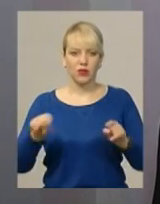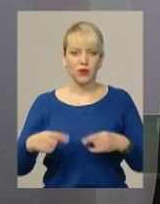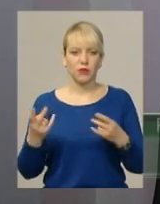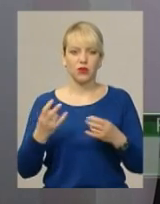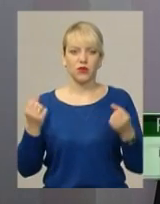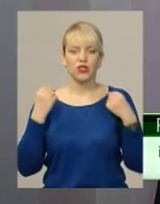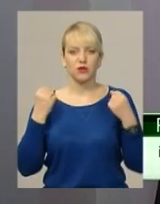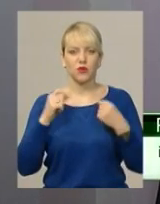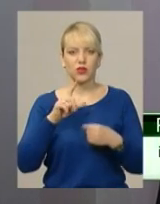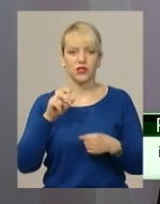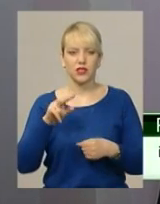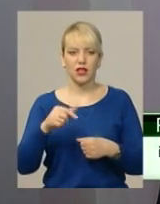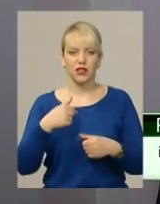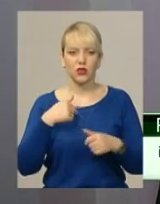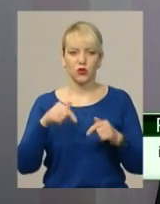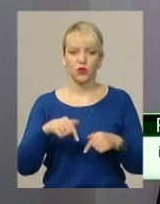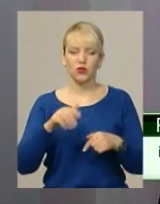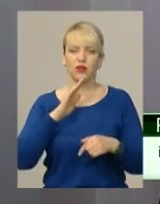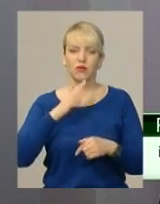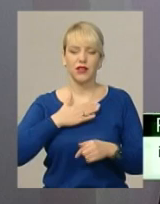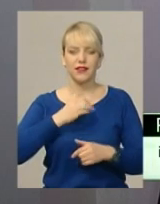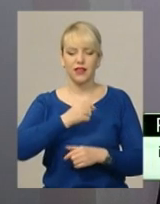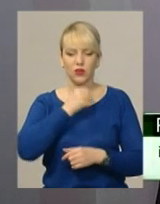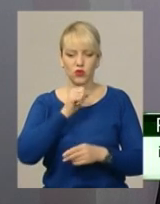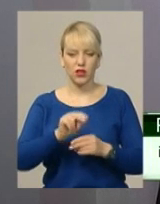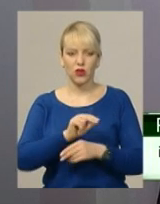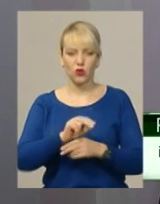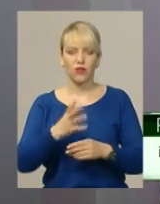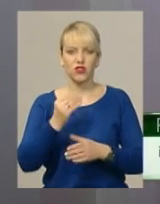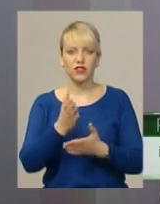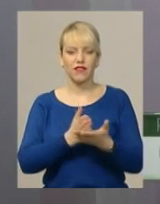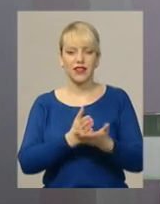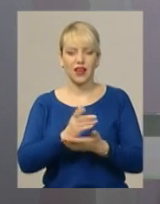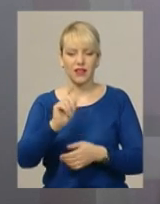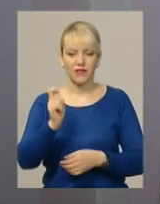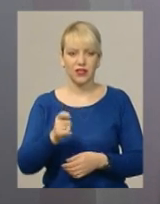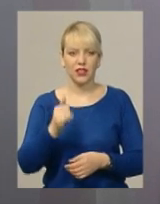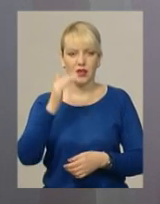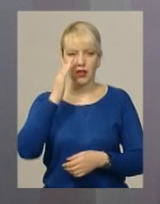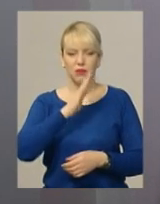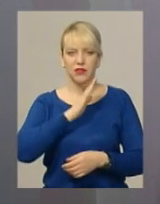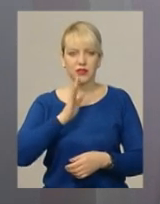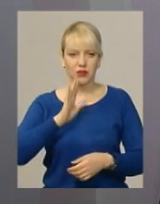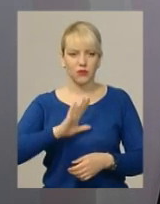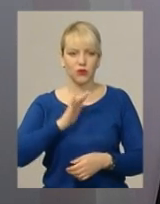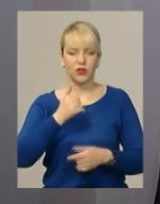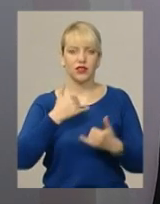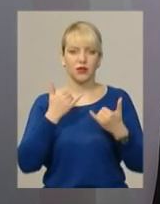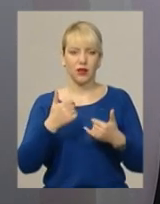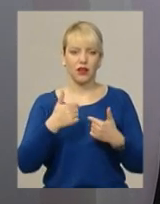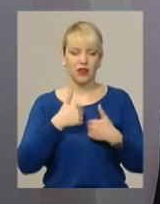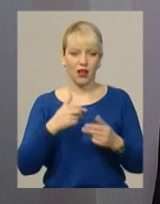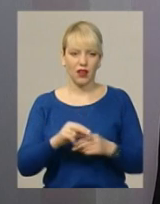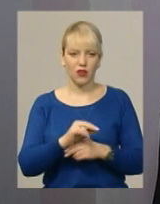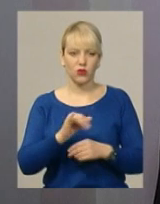мене і дедушка лічився, ще ветеран війни, і батьки були, і тепер я лікуюсь,